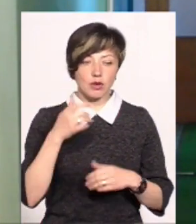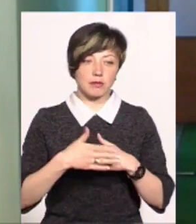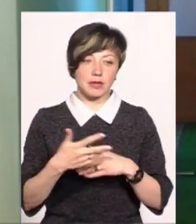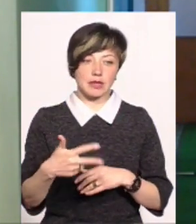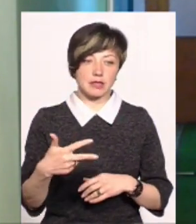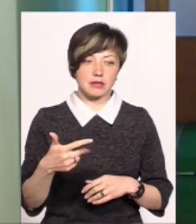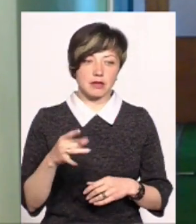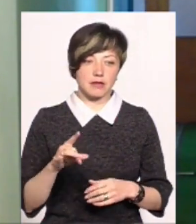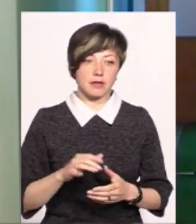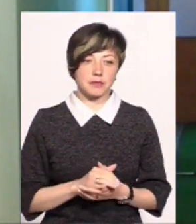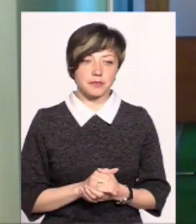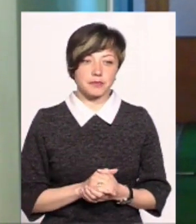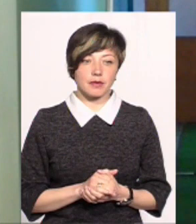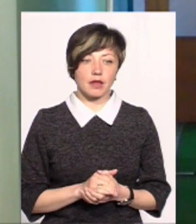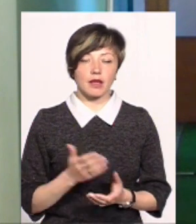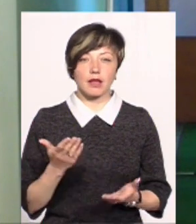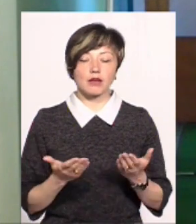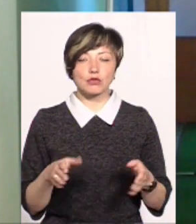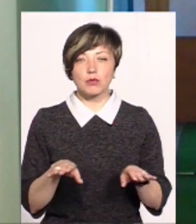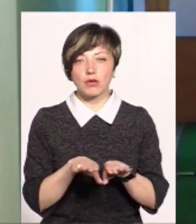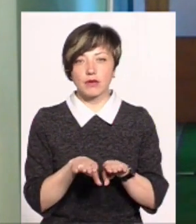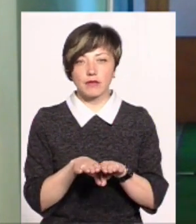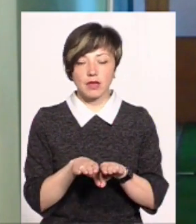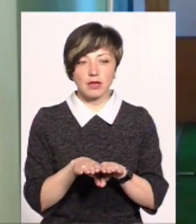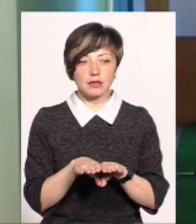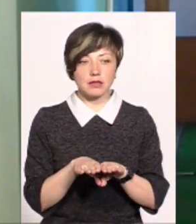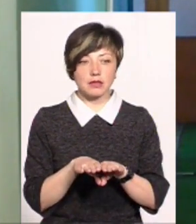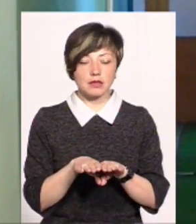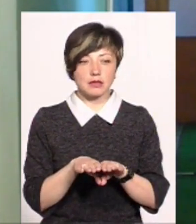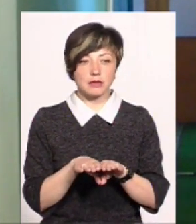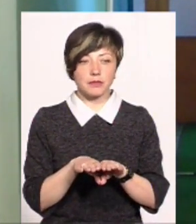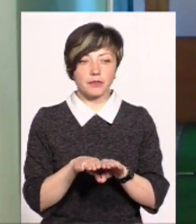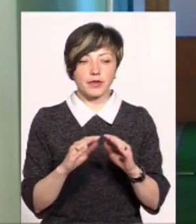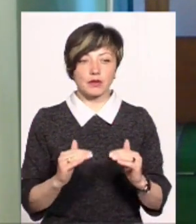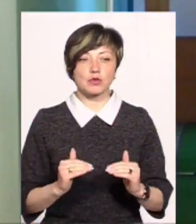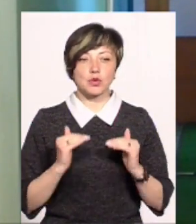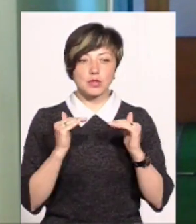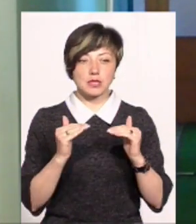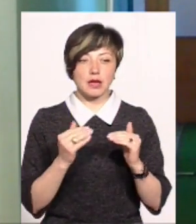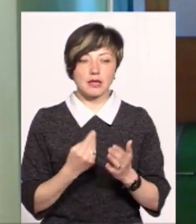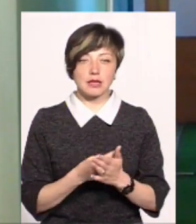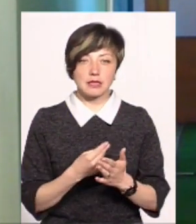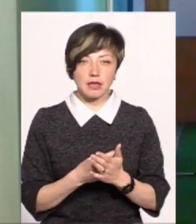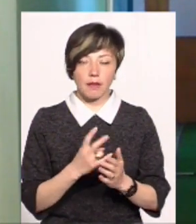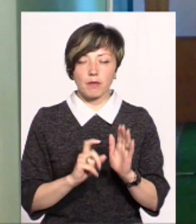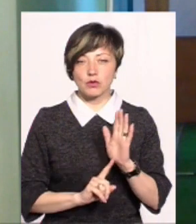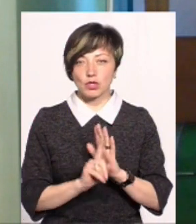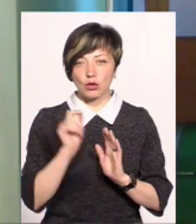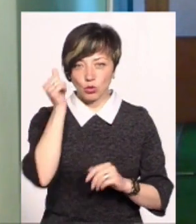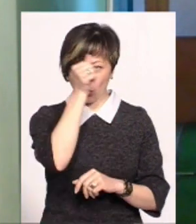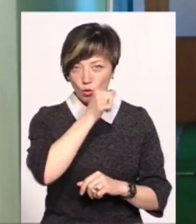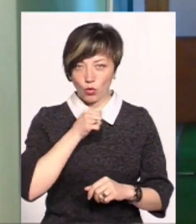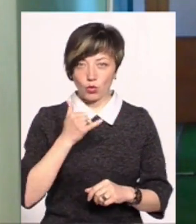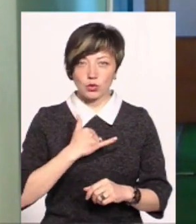біля 30 гривень. Якщо порівняти зростання цін на початок року,